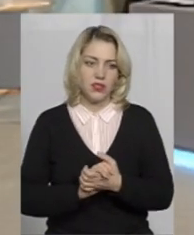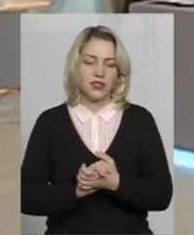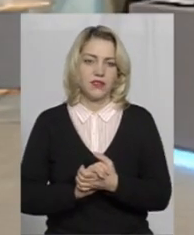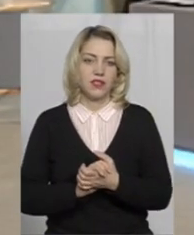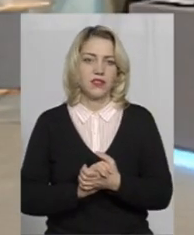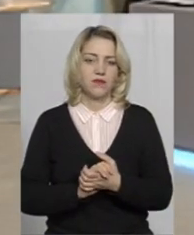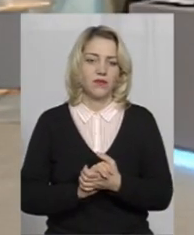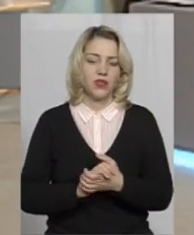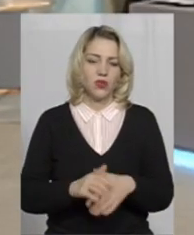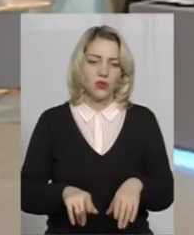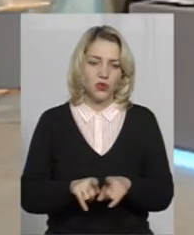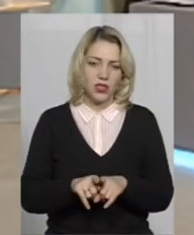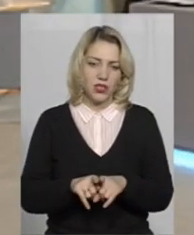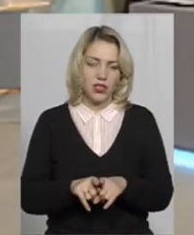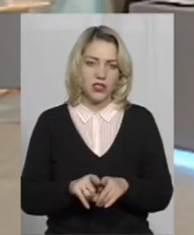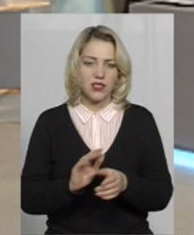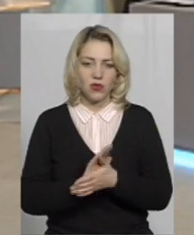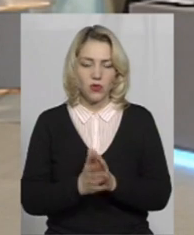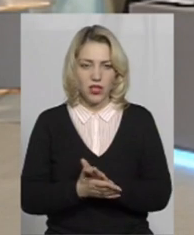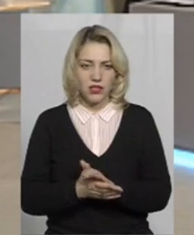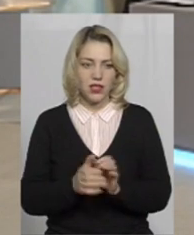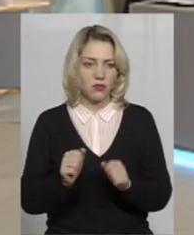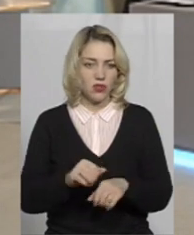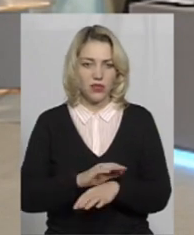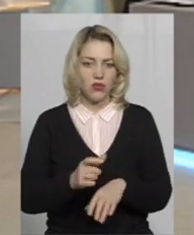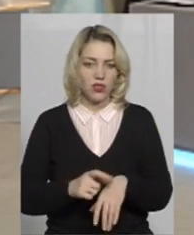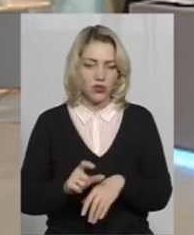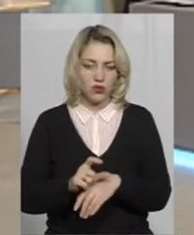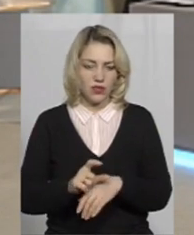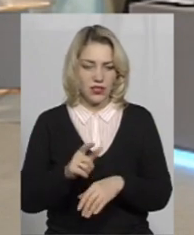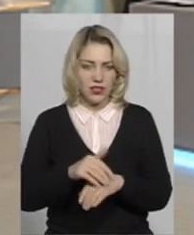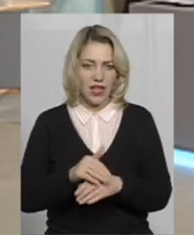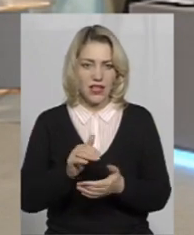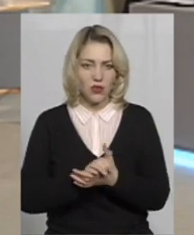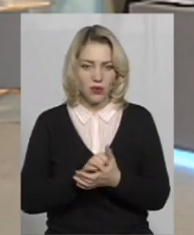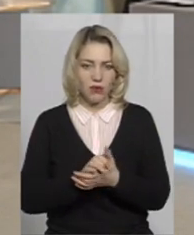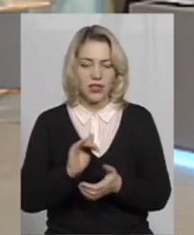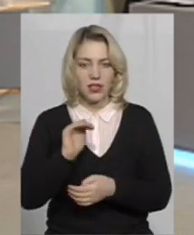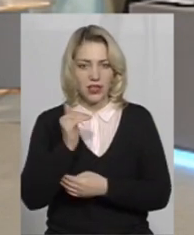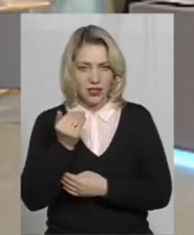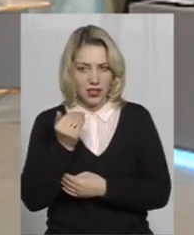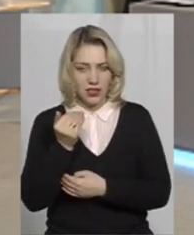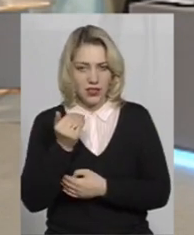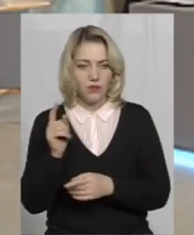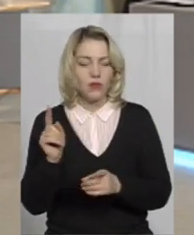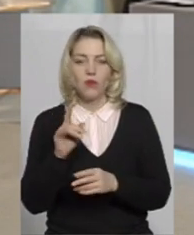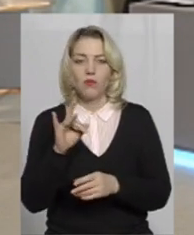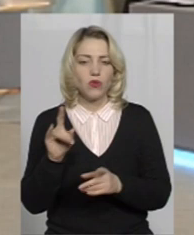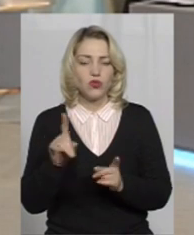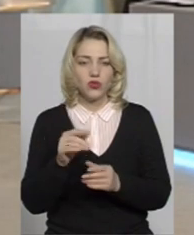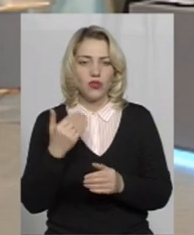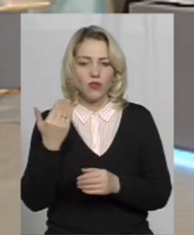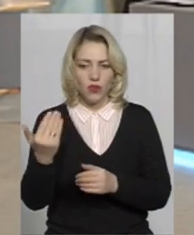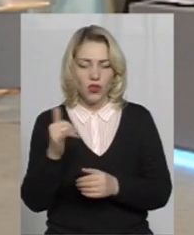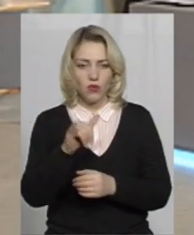у таких ситуаціях, можливо, не зовсім знайомих дитині, про що вони